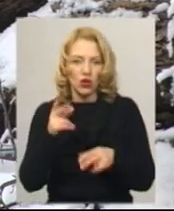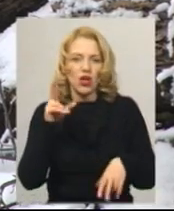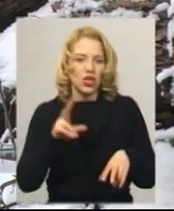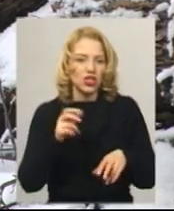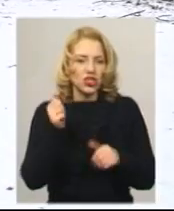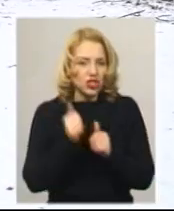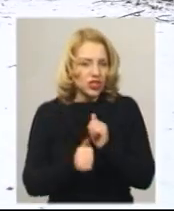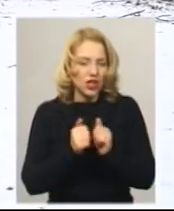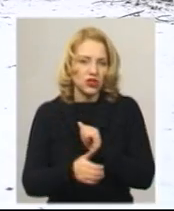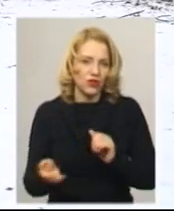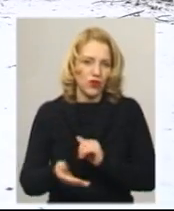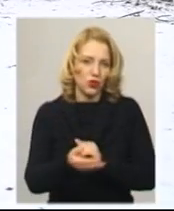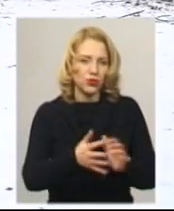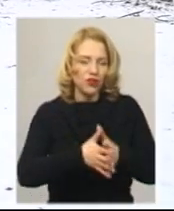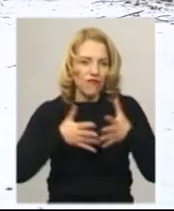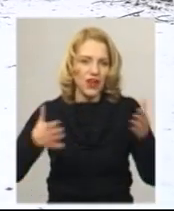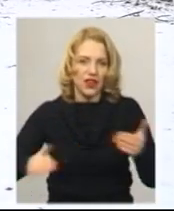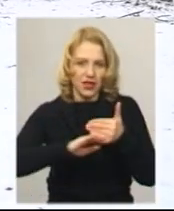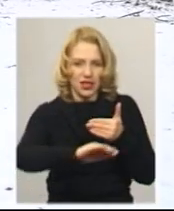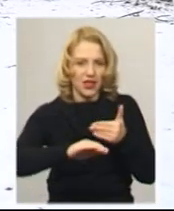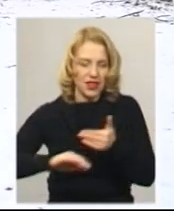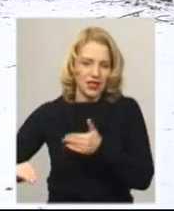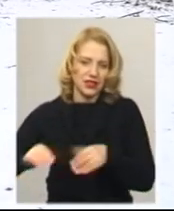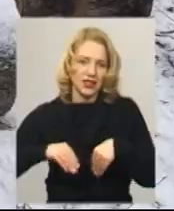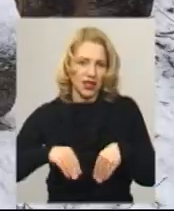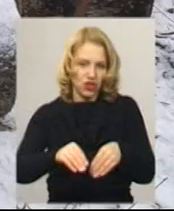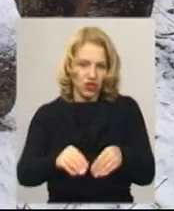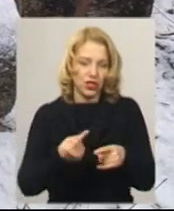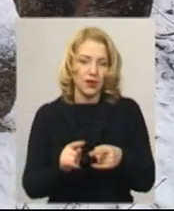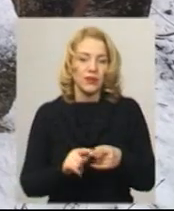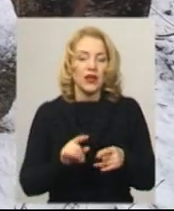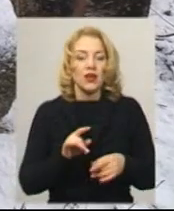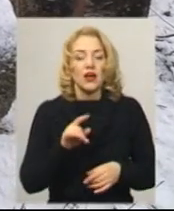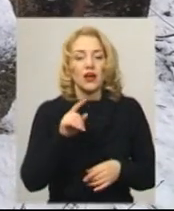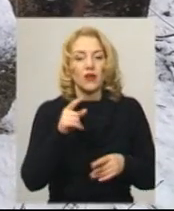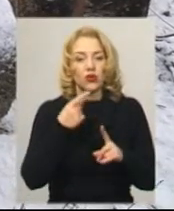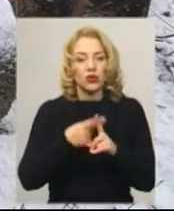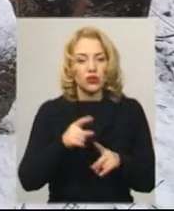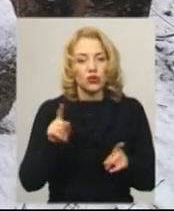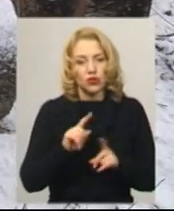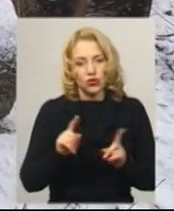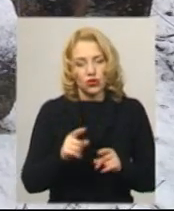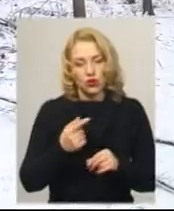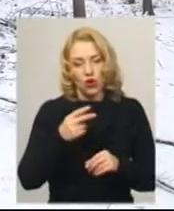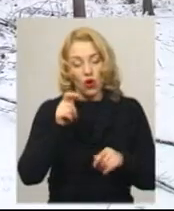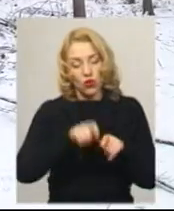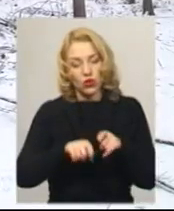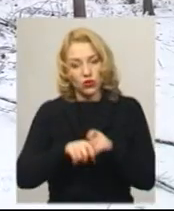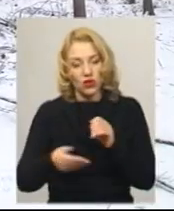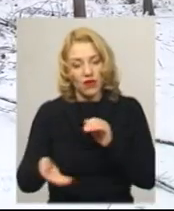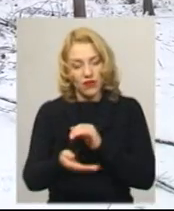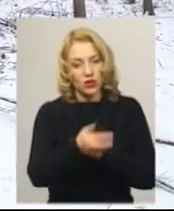вважає голова Хмельницької обласної організації Українського товариства охорони природи Юрій Резніков. Додає, контроль над виробкою був би краще, якби ліси